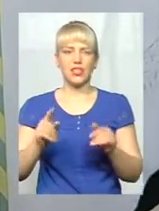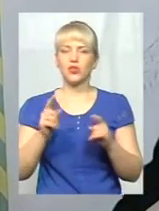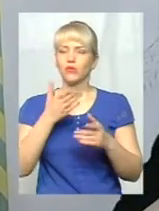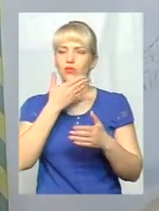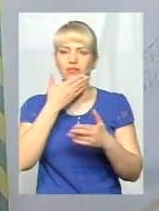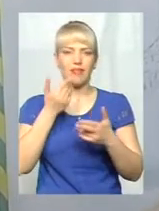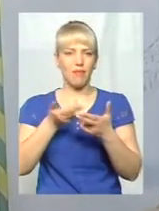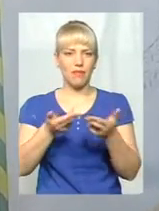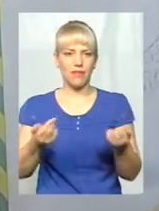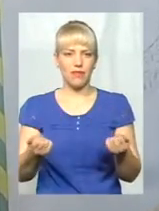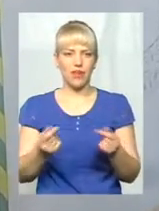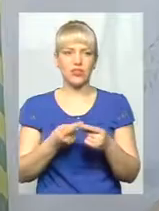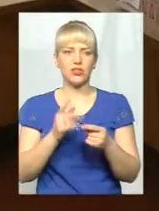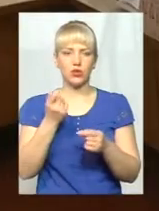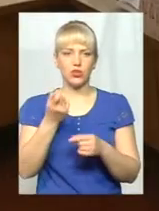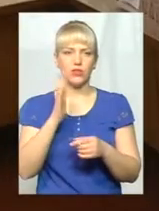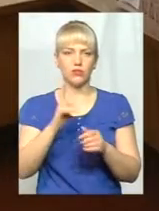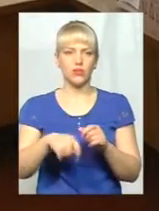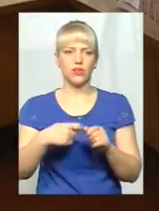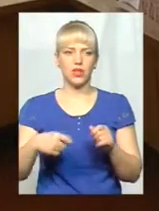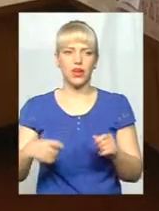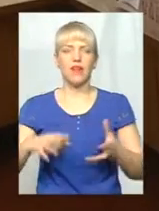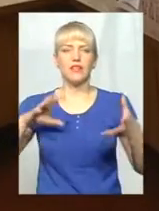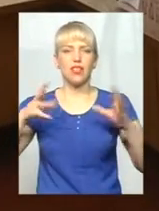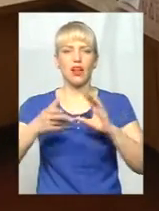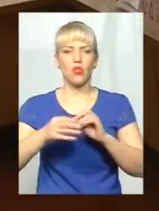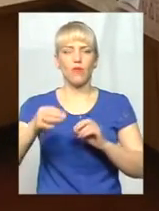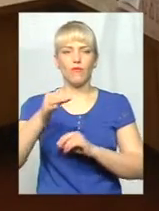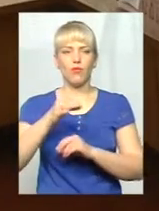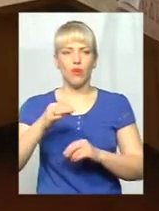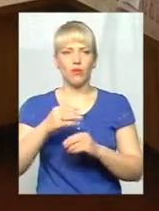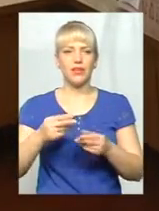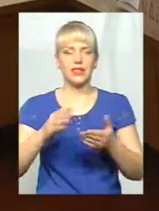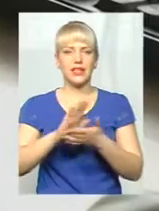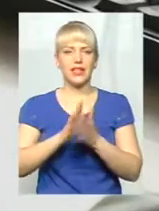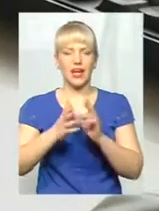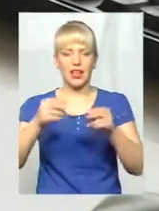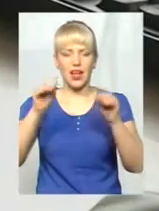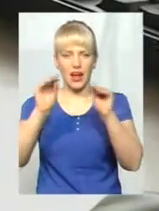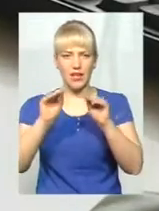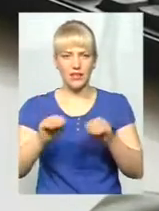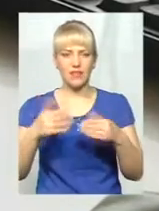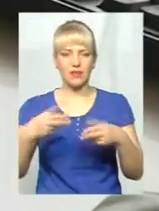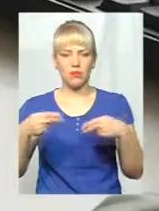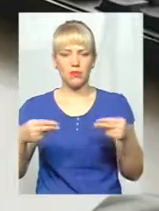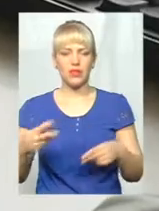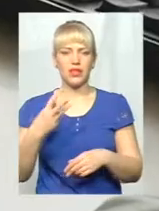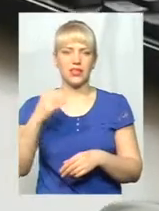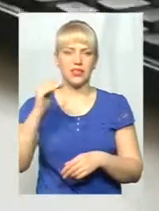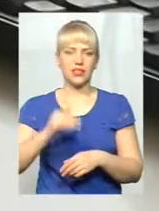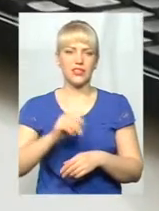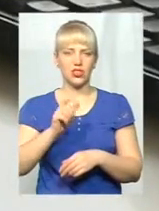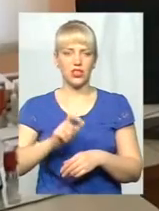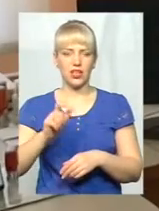це трошки буде відтерміновано. Загалом в області декларації підписали три тисячі краян. Найбільше у Красилівському та Віньковецькому